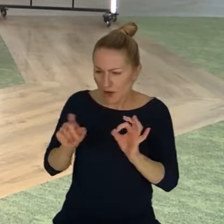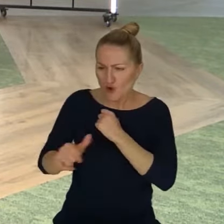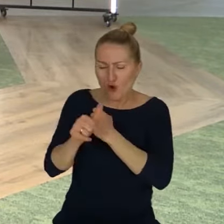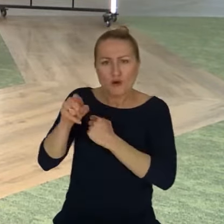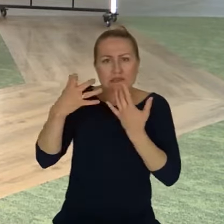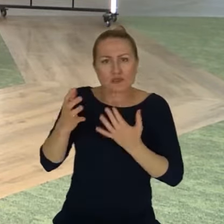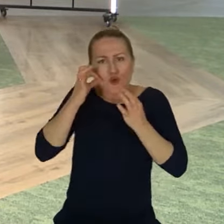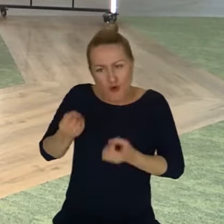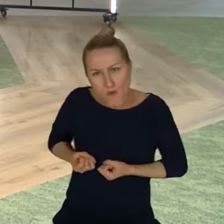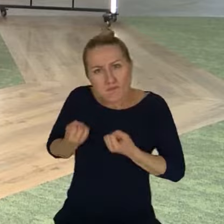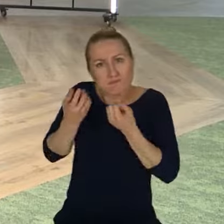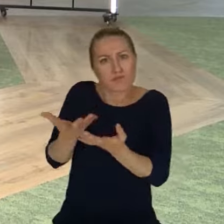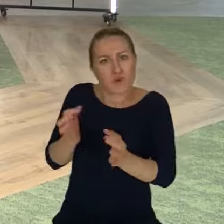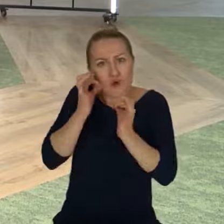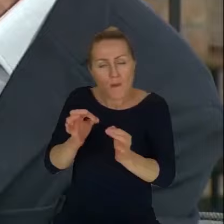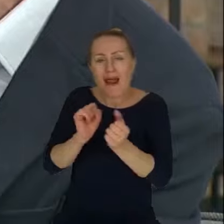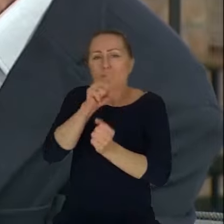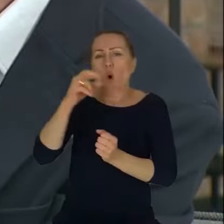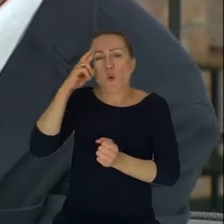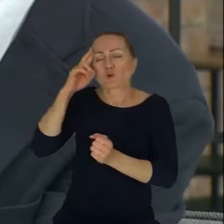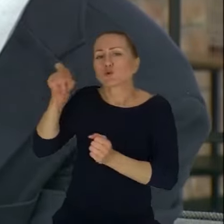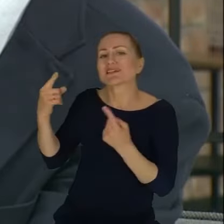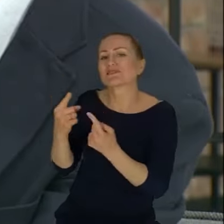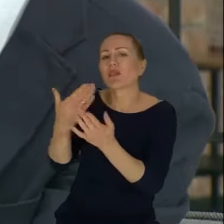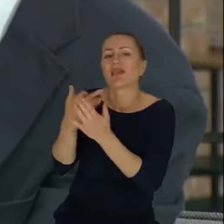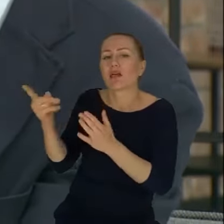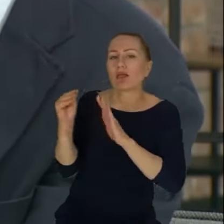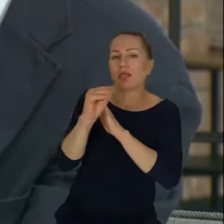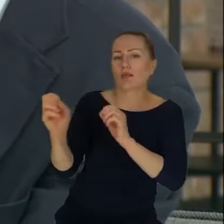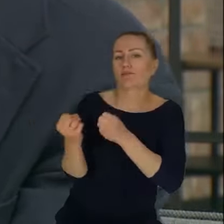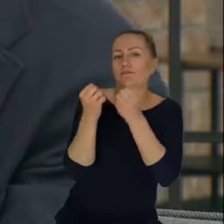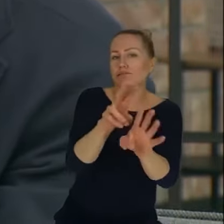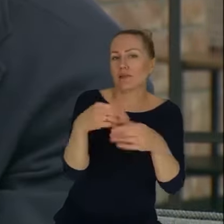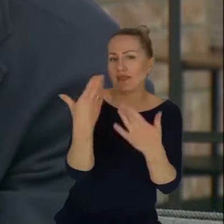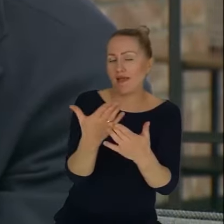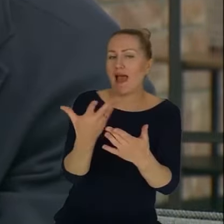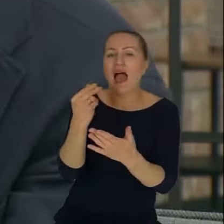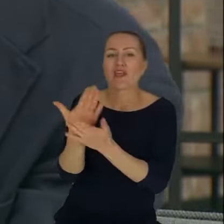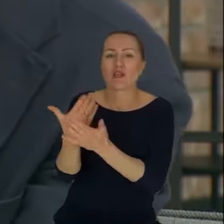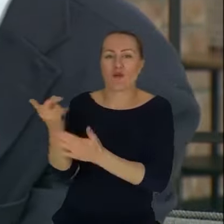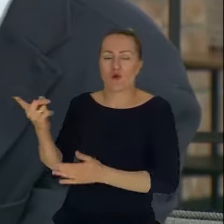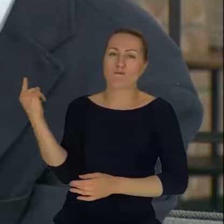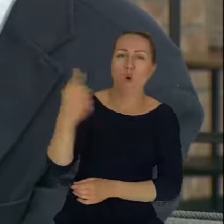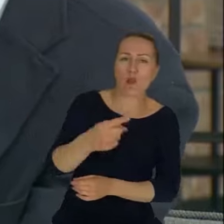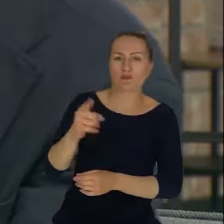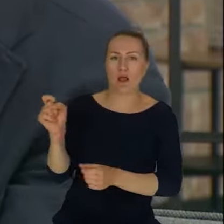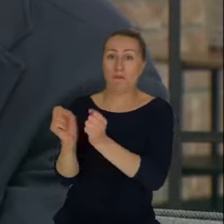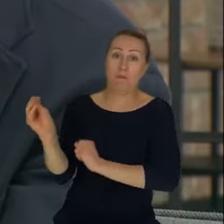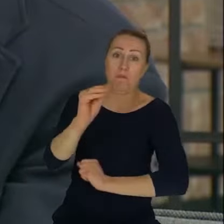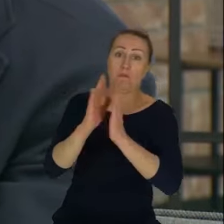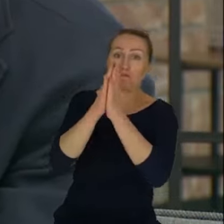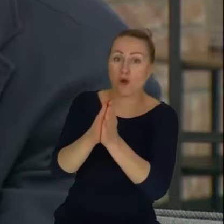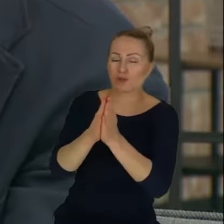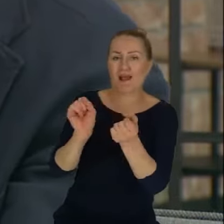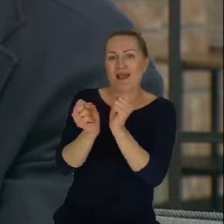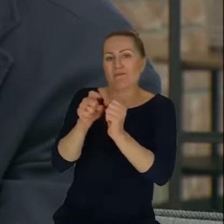kontekst, w którym ja go o coś proszę, a nie tylko wydaje polecenie lub prośbę, no bo to może być prośba równie dobrze, albo jakaś sytuacja, która się dzieje, to nie